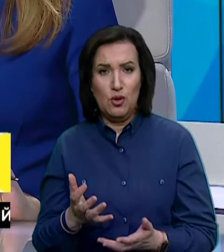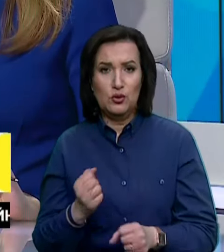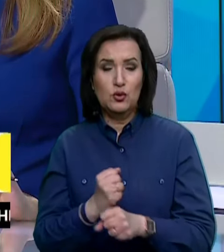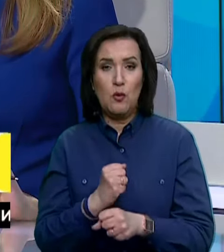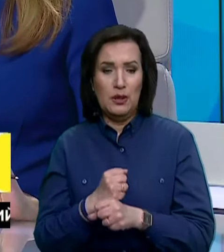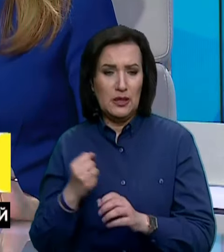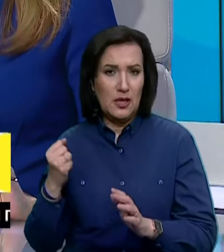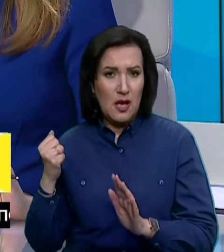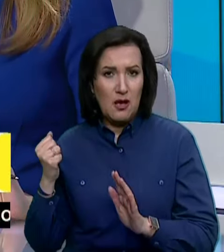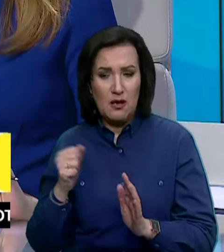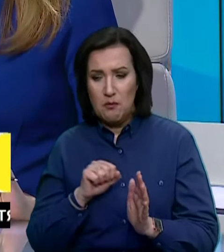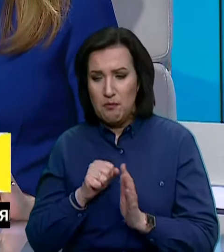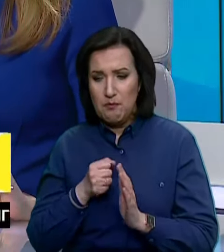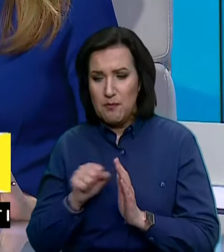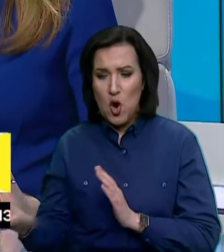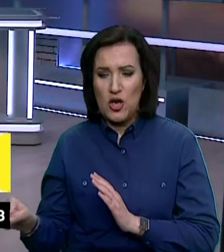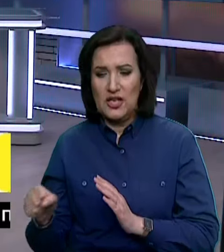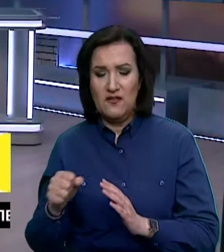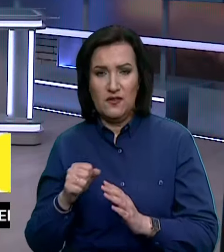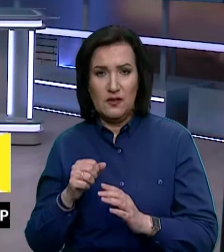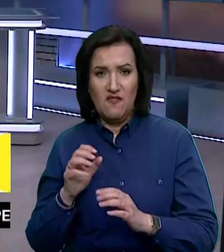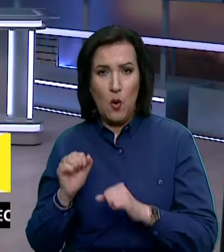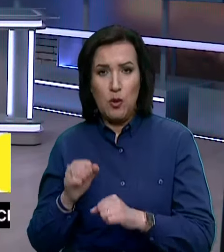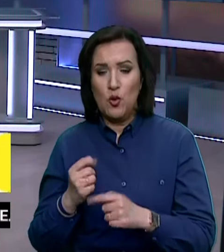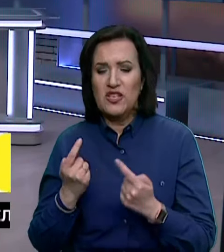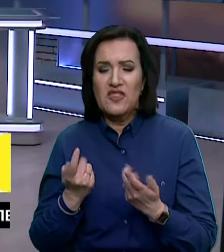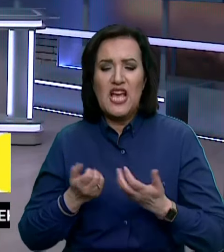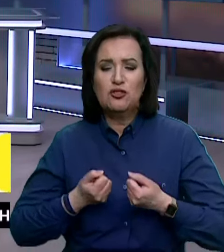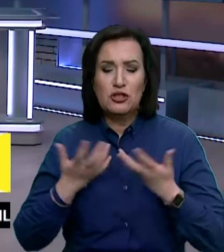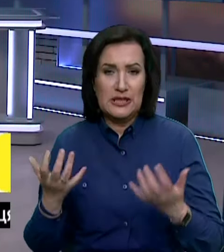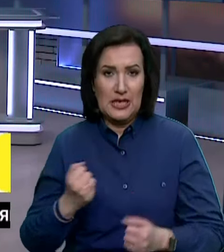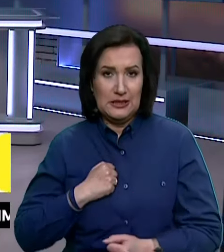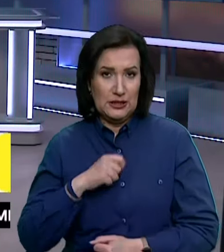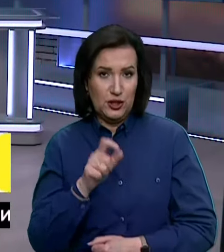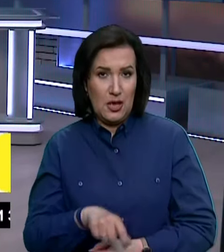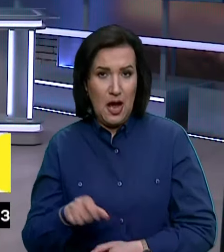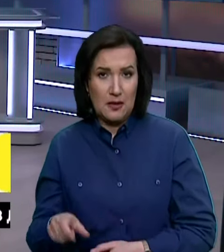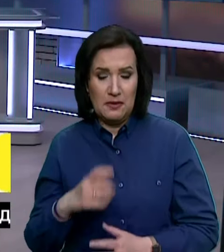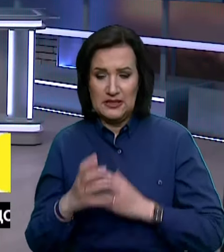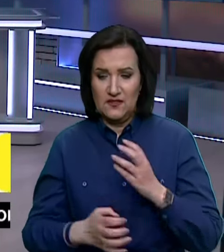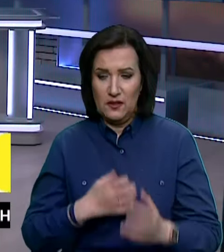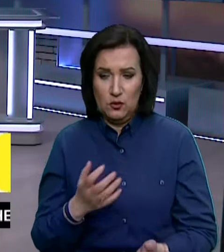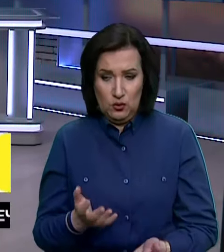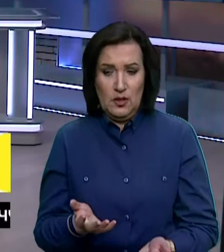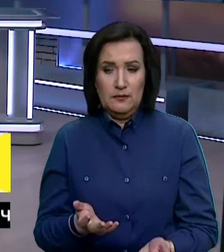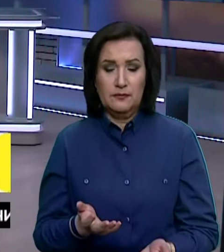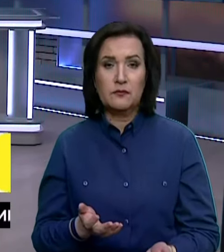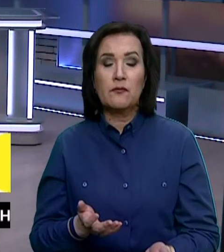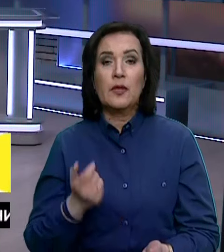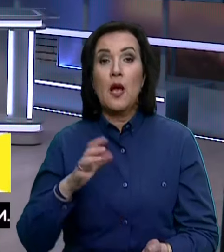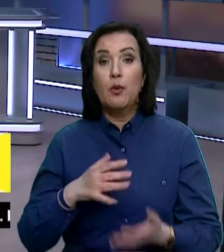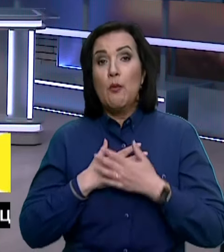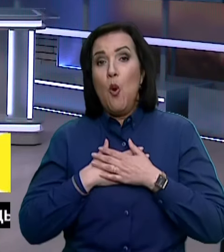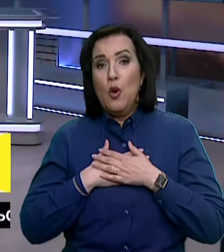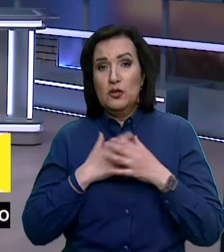зробити прорив в обороні однієї з найчисельніших, да, армій світу, да, тут. А